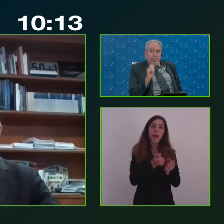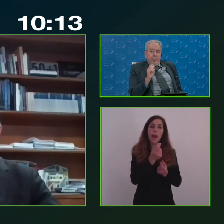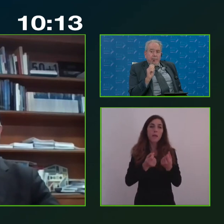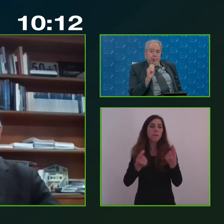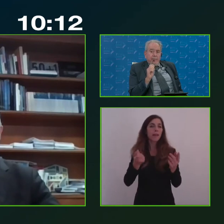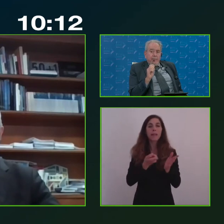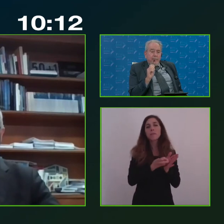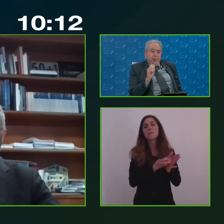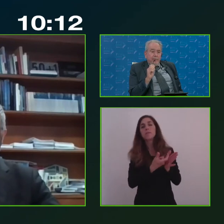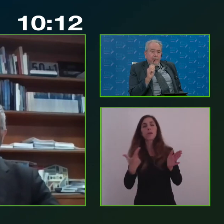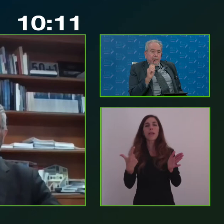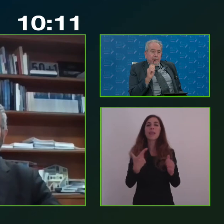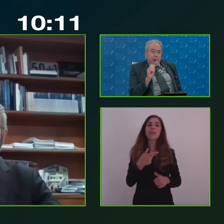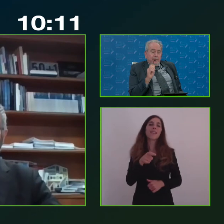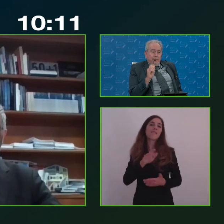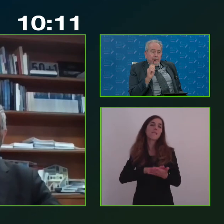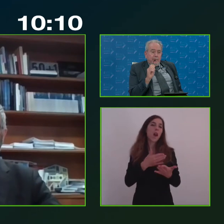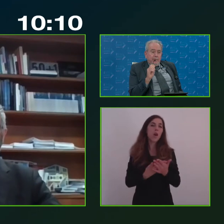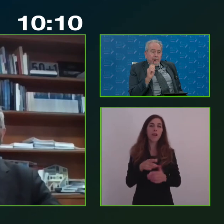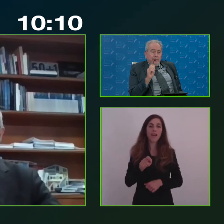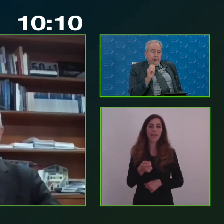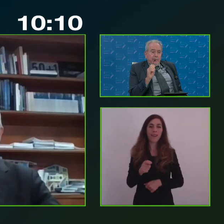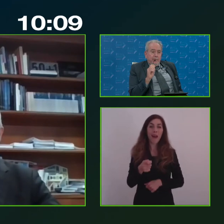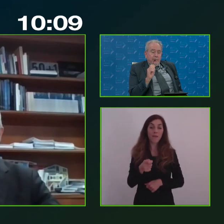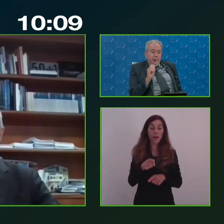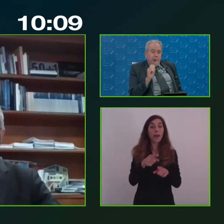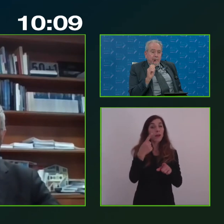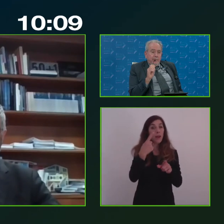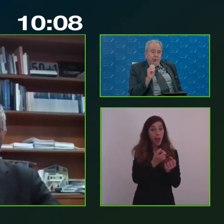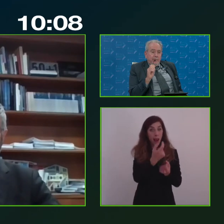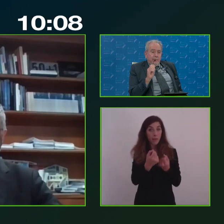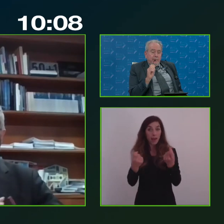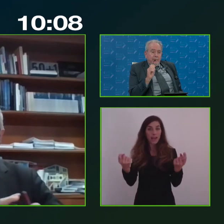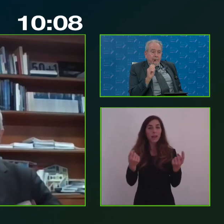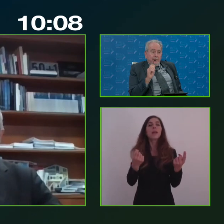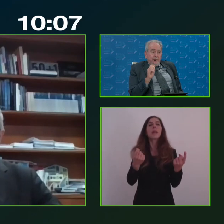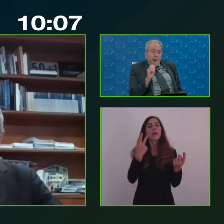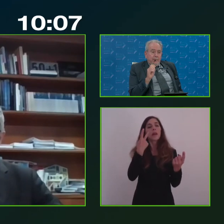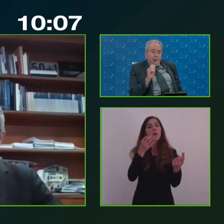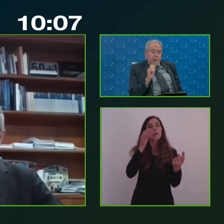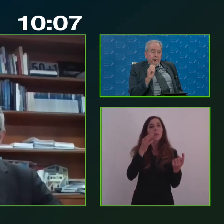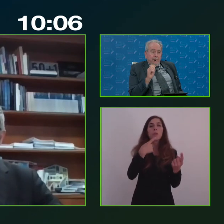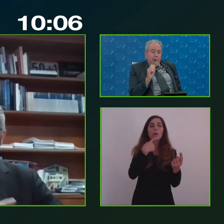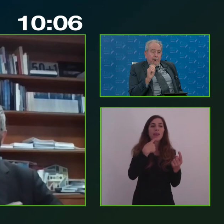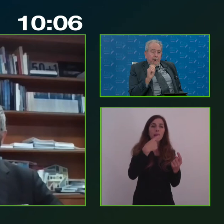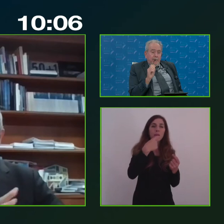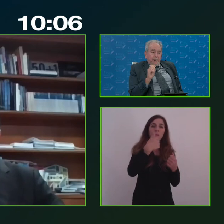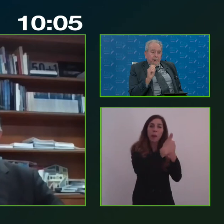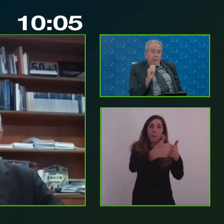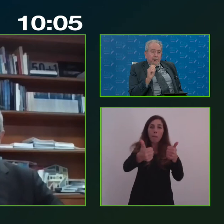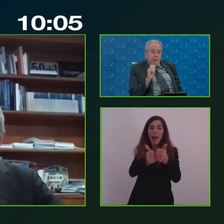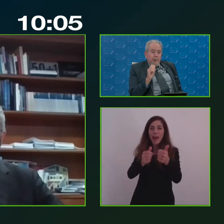questi elementi rimandano proprio al ruolo degli attori che compongono il partenariato. Il tessuto imprenditoriale